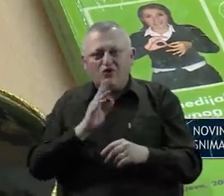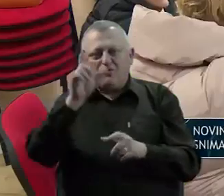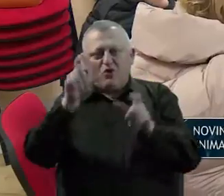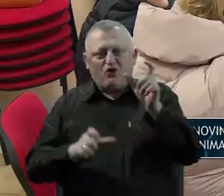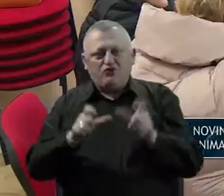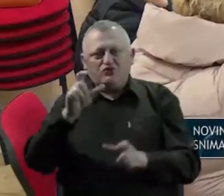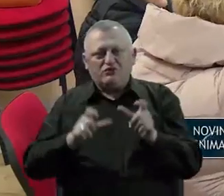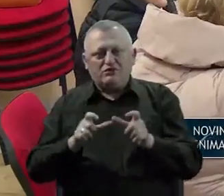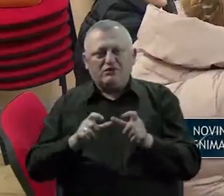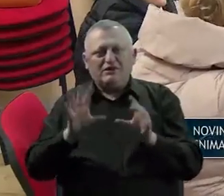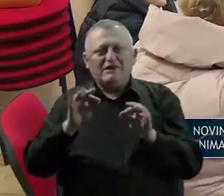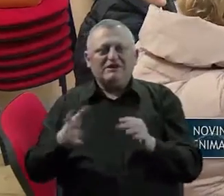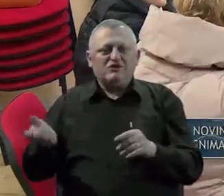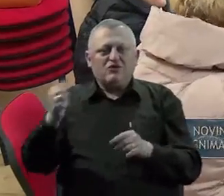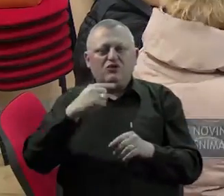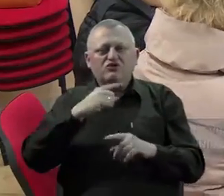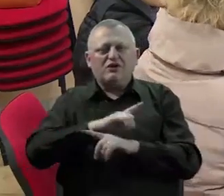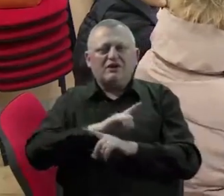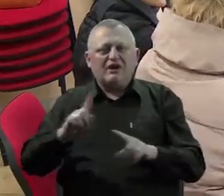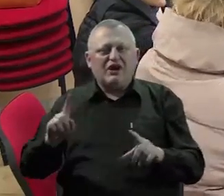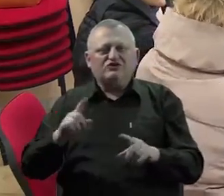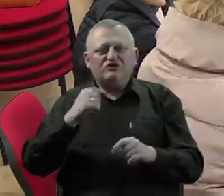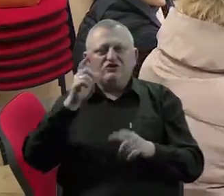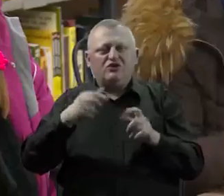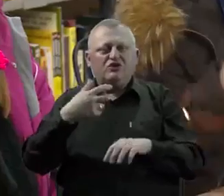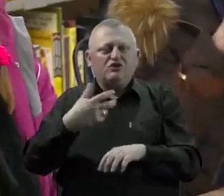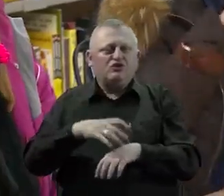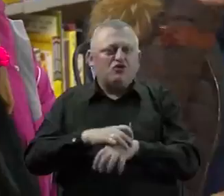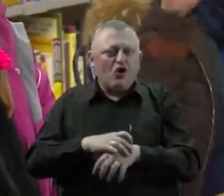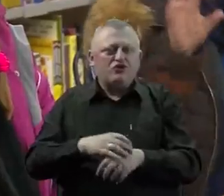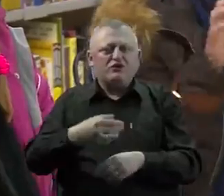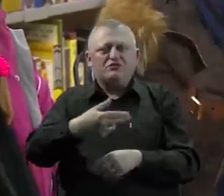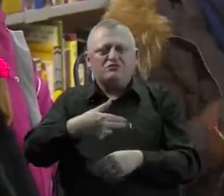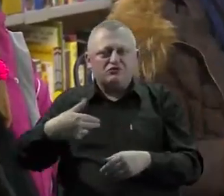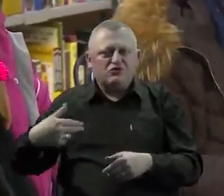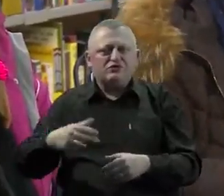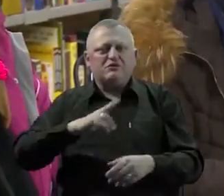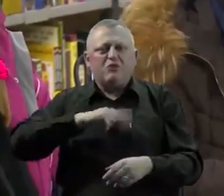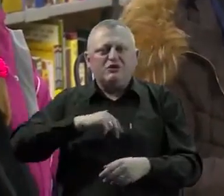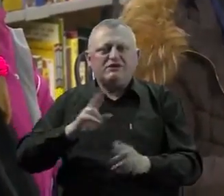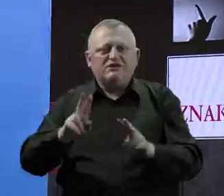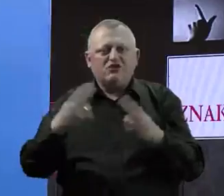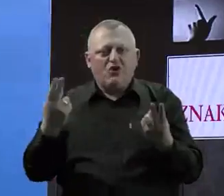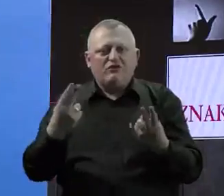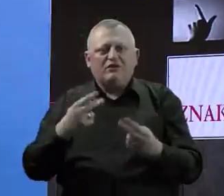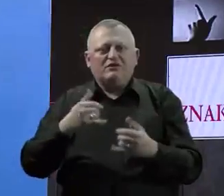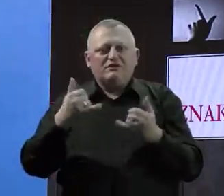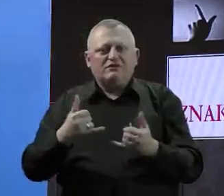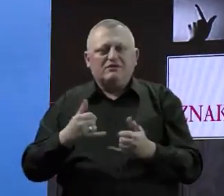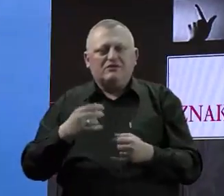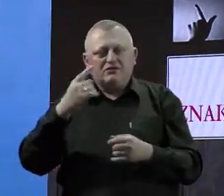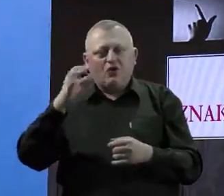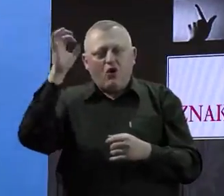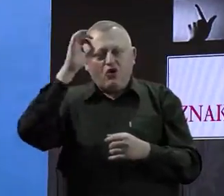osobama. Desetak polaznika koji dolaze iz različitih branši su doktori, administrativni radnici, policajci i novinari. Za sada su